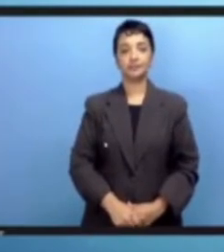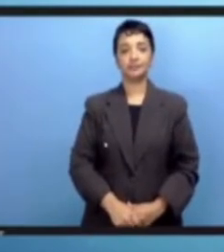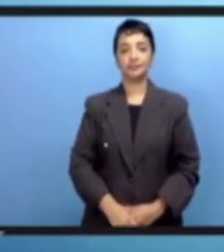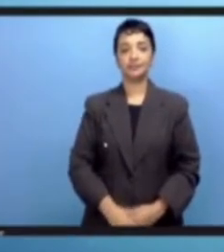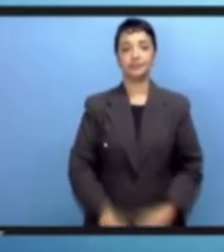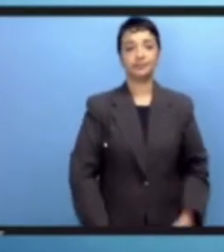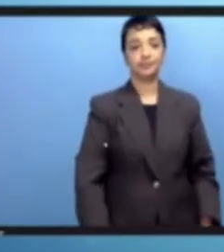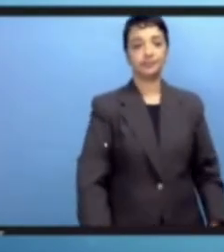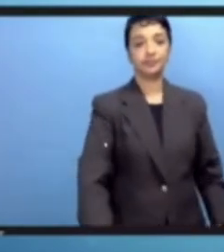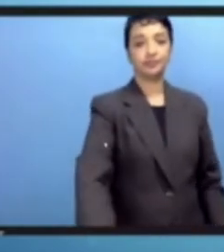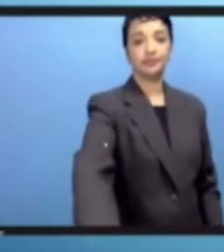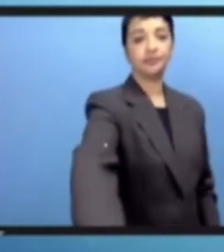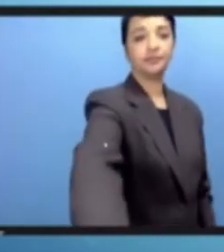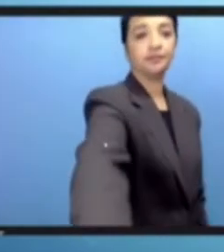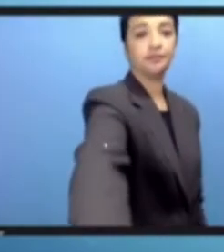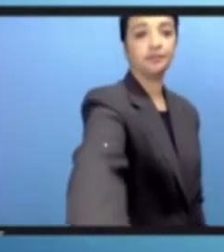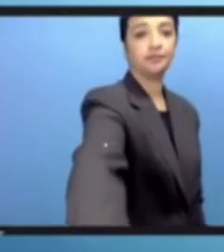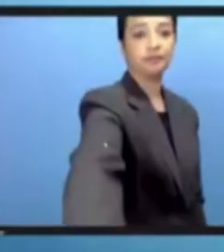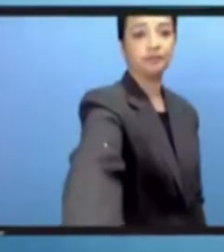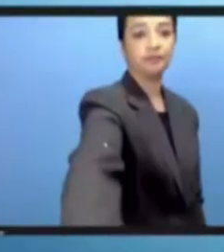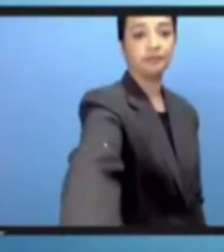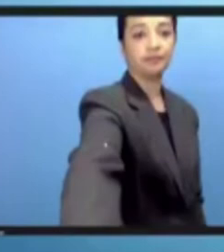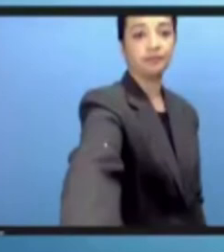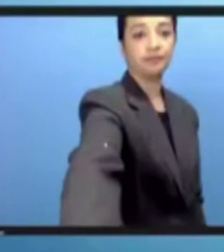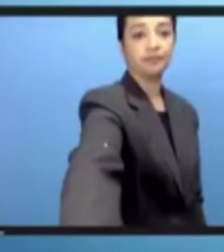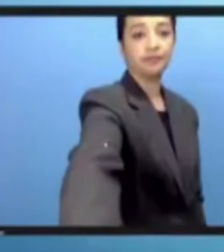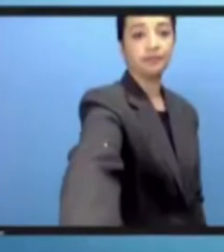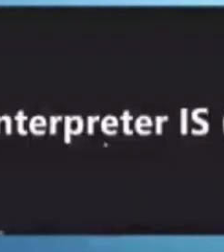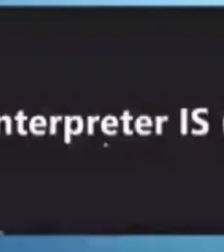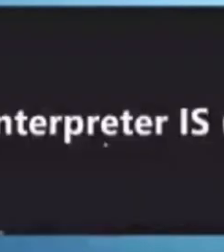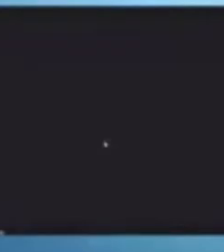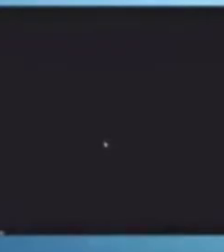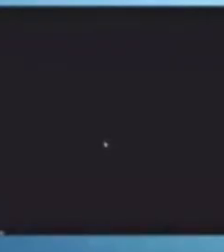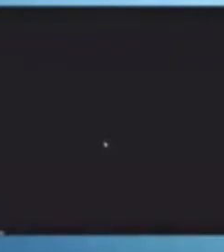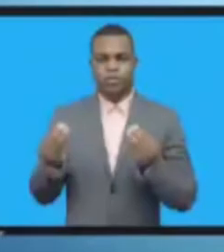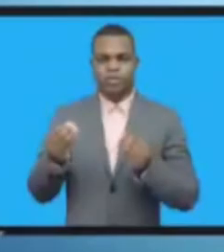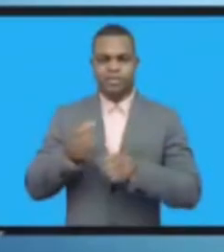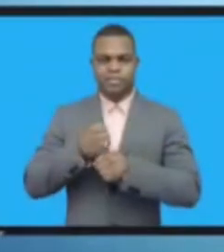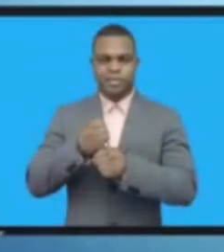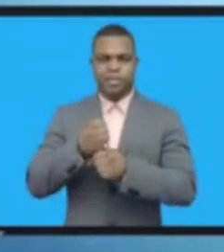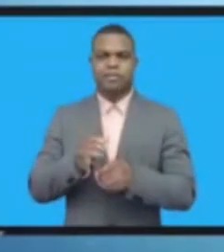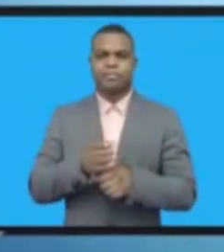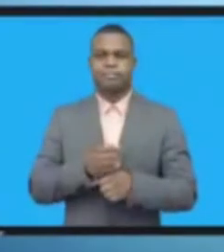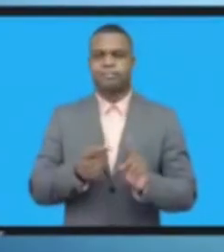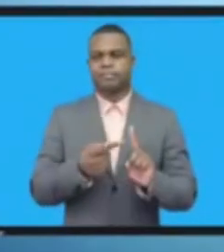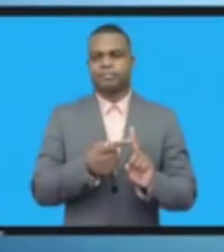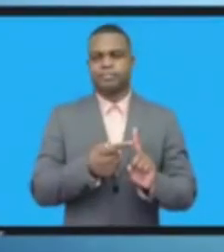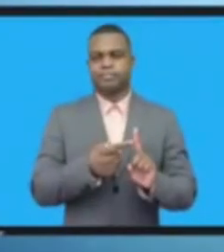الإنترنت إنه سيد لي إدينام بوسير